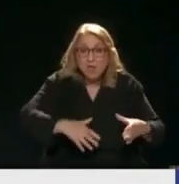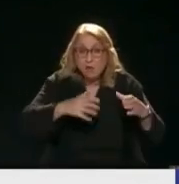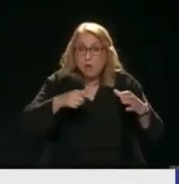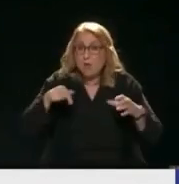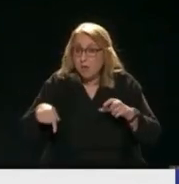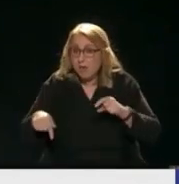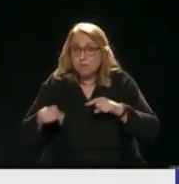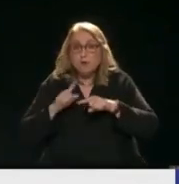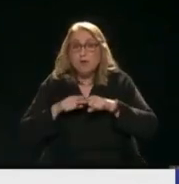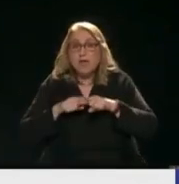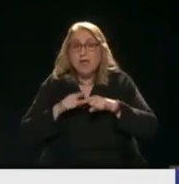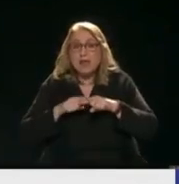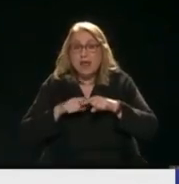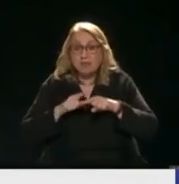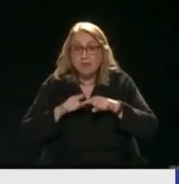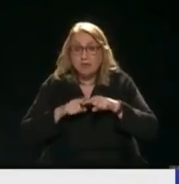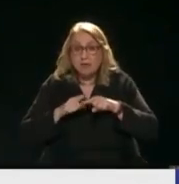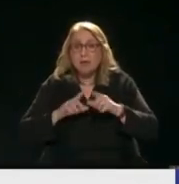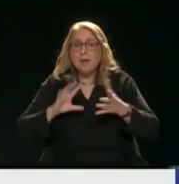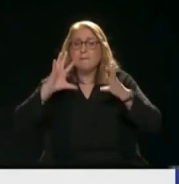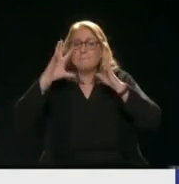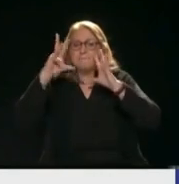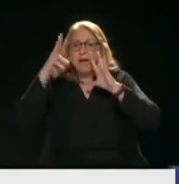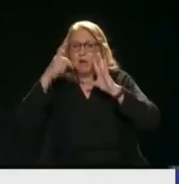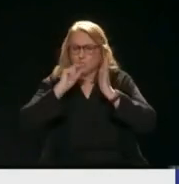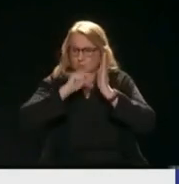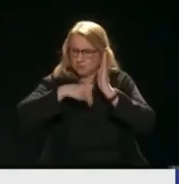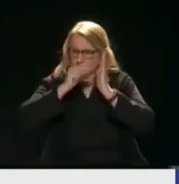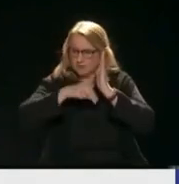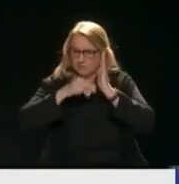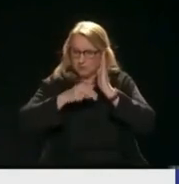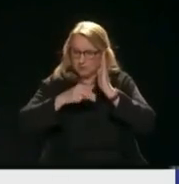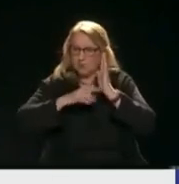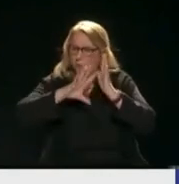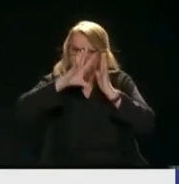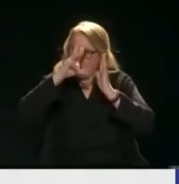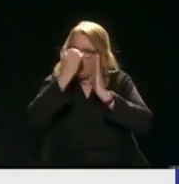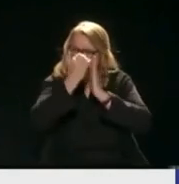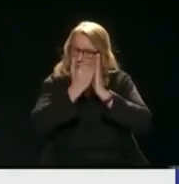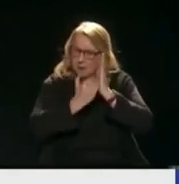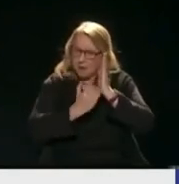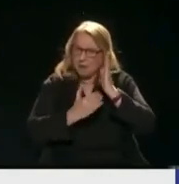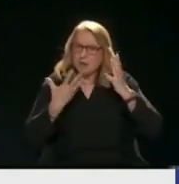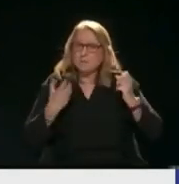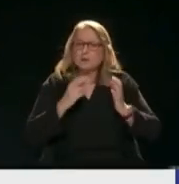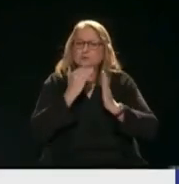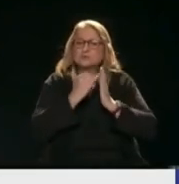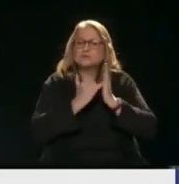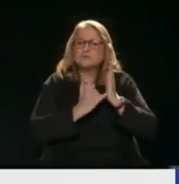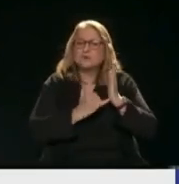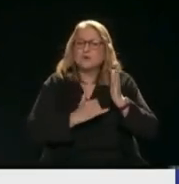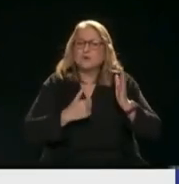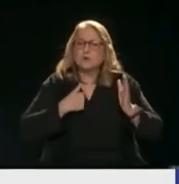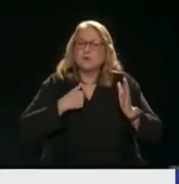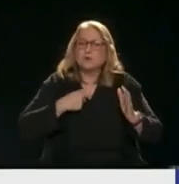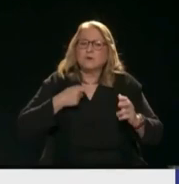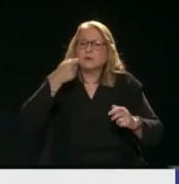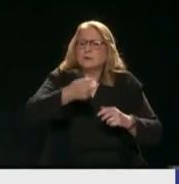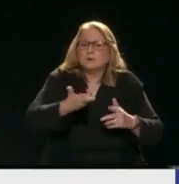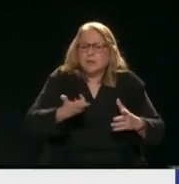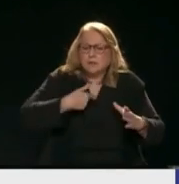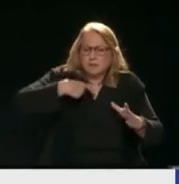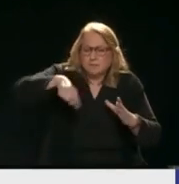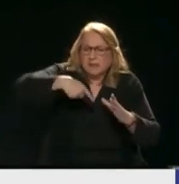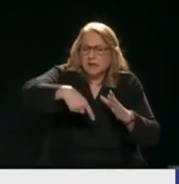Ελλάδα μας πληρώνεται Εν βάση της Παγκόσμιας Συμφωνίας Και του Μπρέιντον Γούντς Αλλά και άλλες δέκα συμφωνίες Ωραία δεν δεν έχουν βγάλει Να χαλάσουν τις σταδάσσες μου